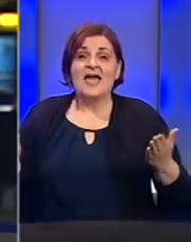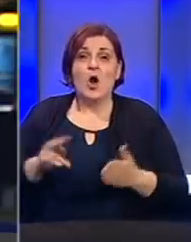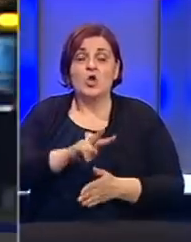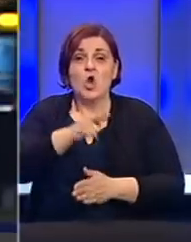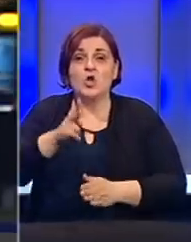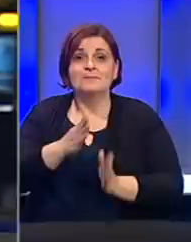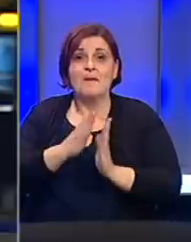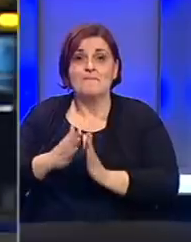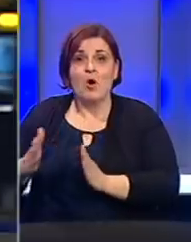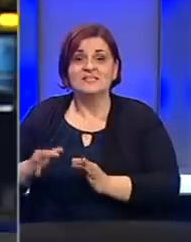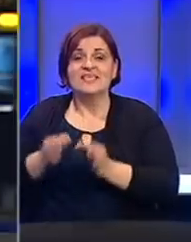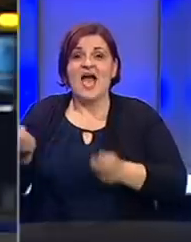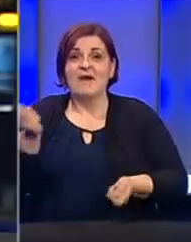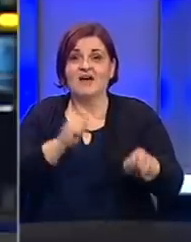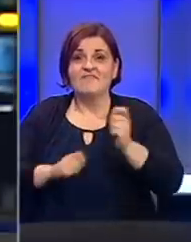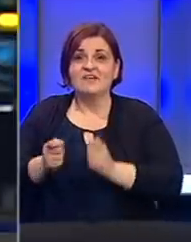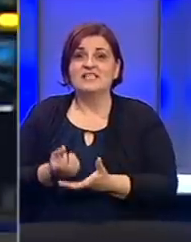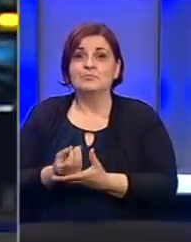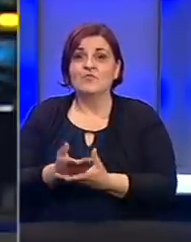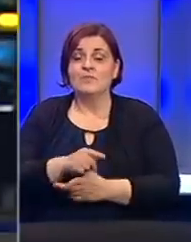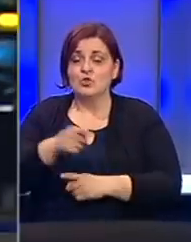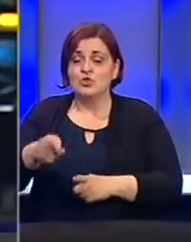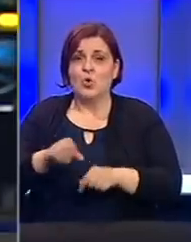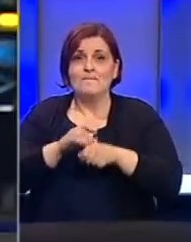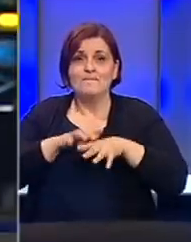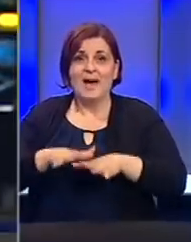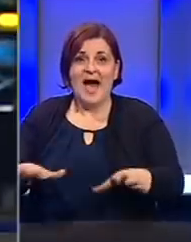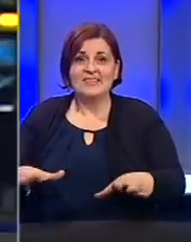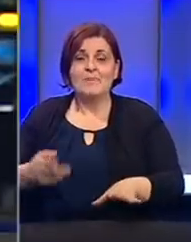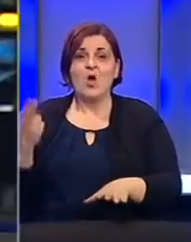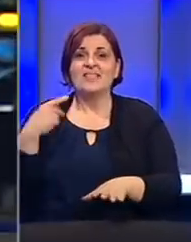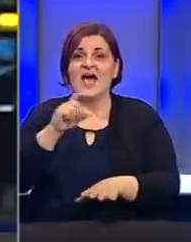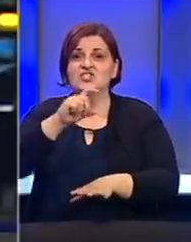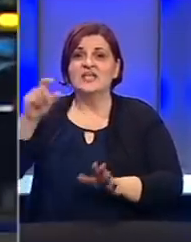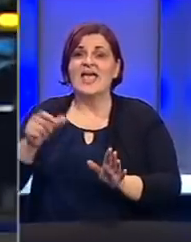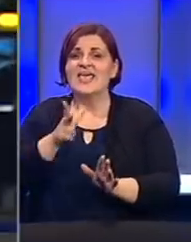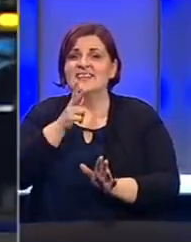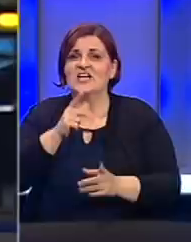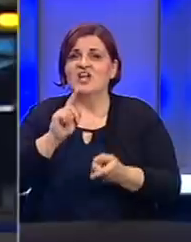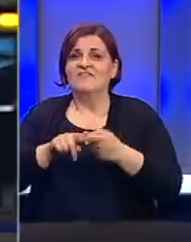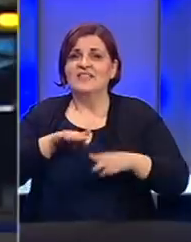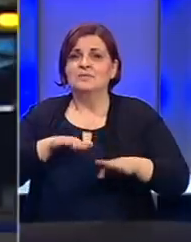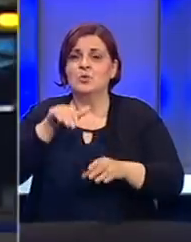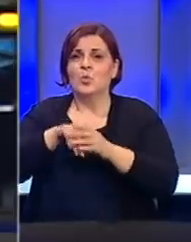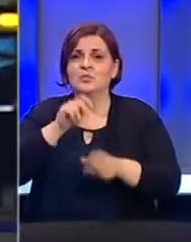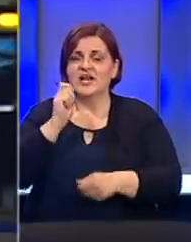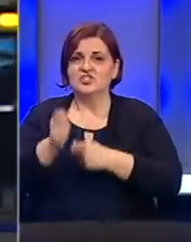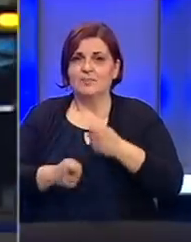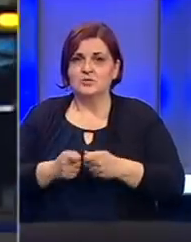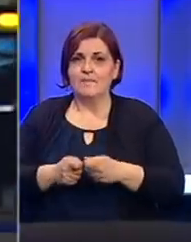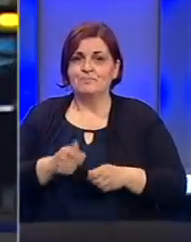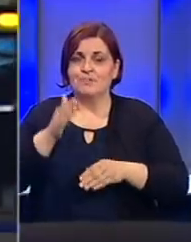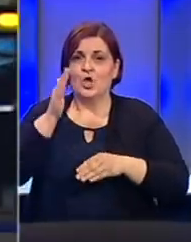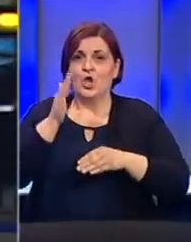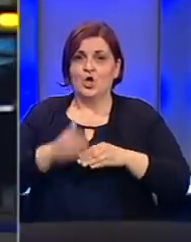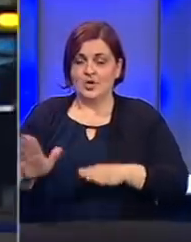i svim ostalim postupcima javnih nabava sprovedenim tijekom pandemije od nadležnih institucija tražilo je Federalno ministarstvo unutarnjih